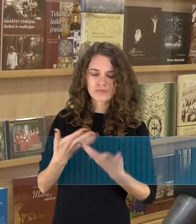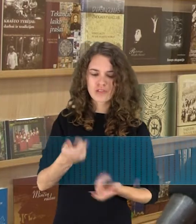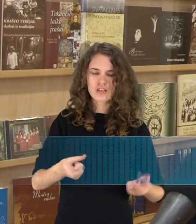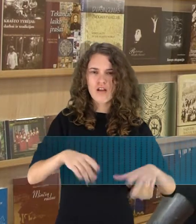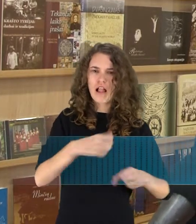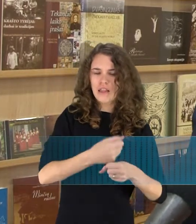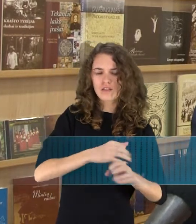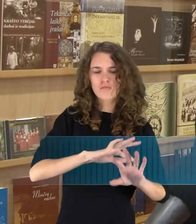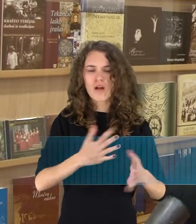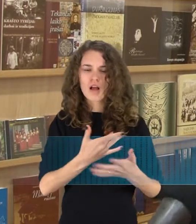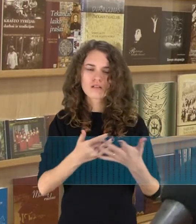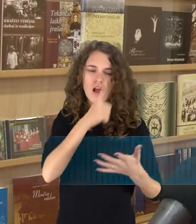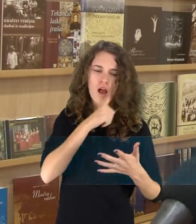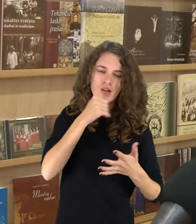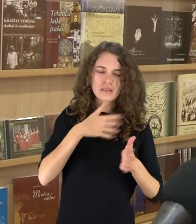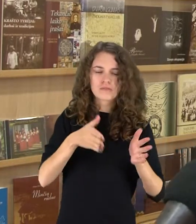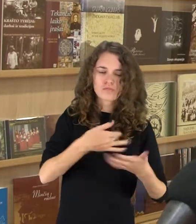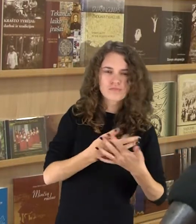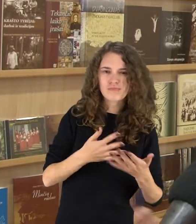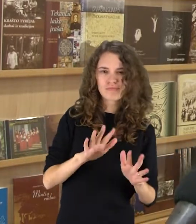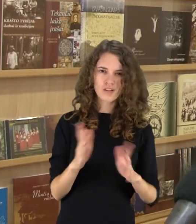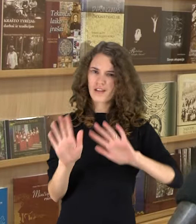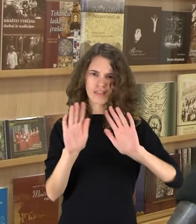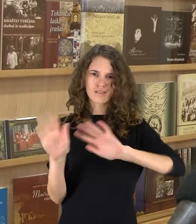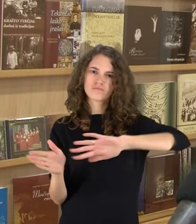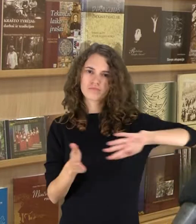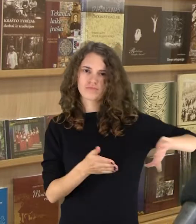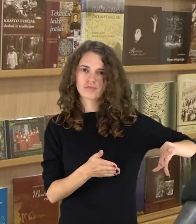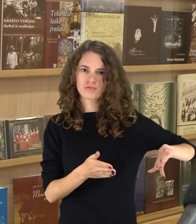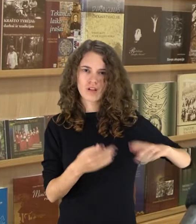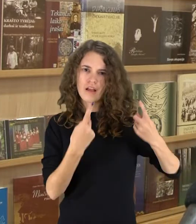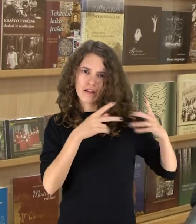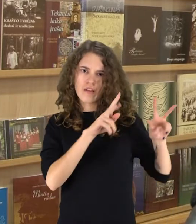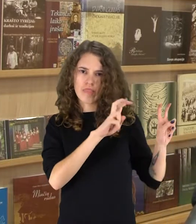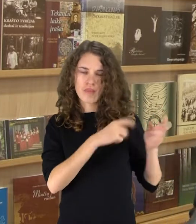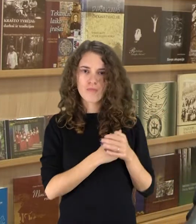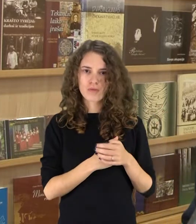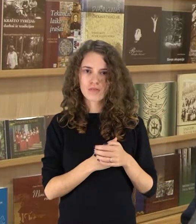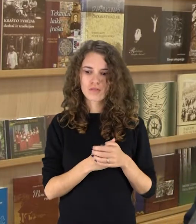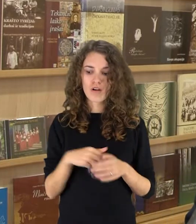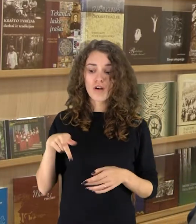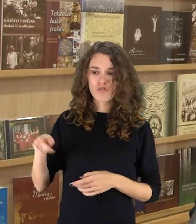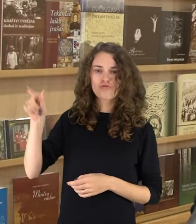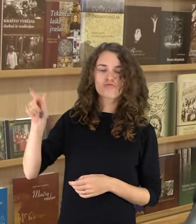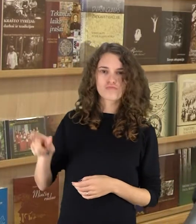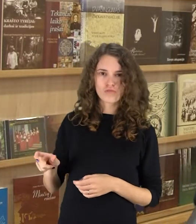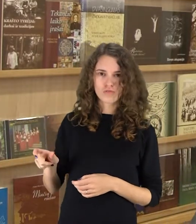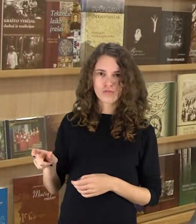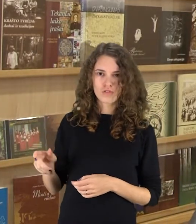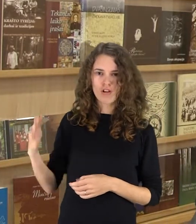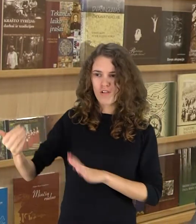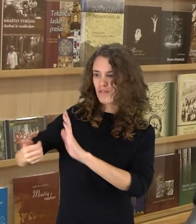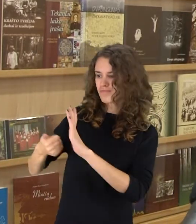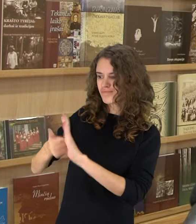kitų procesų, kas įvyksta savalybės taryboje, jo asmenis indalis į mūsų tarybos narių darbą ir visą kitą, tikrai tai neturi esmės. Esmė, kad šitas